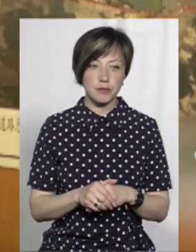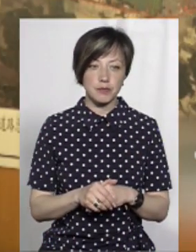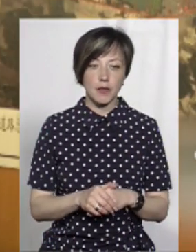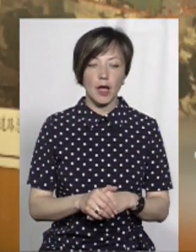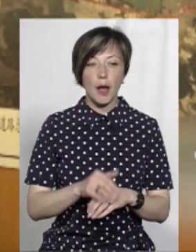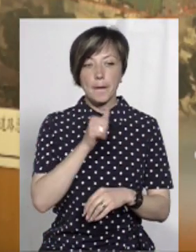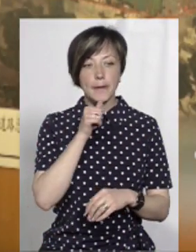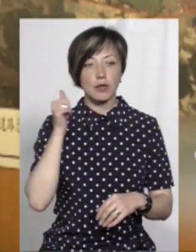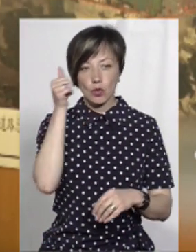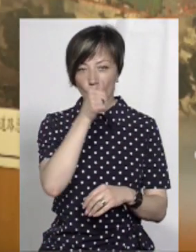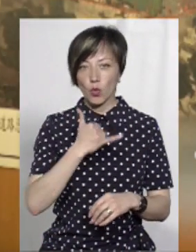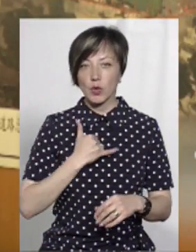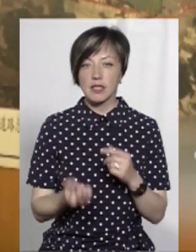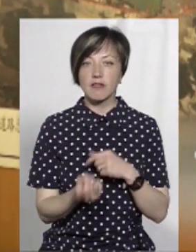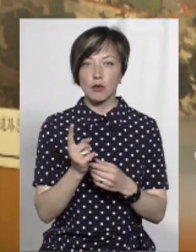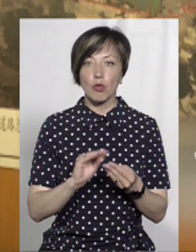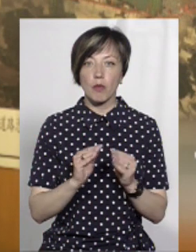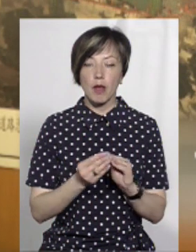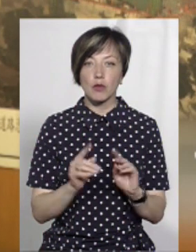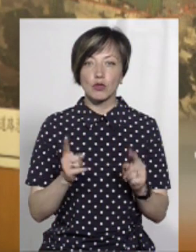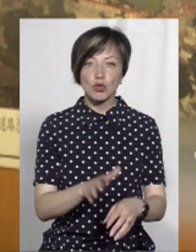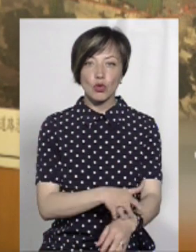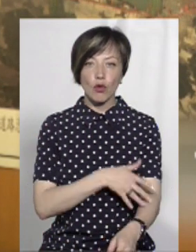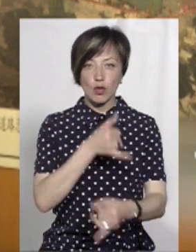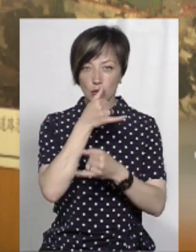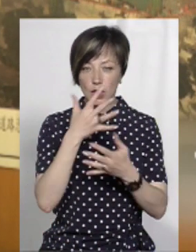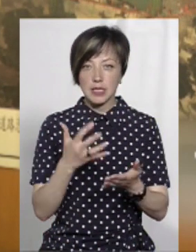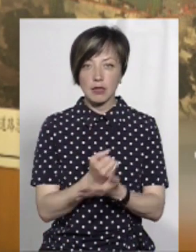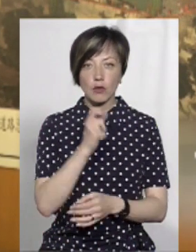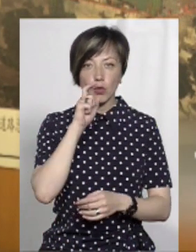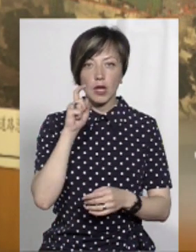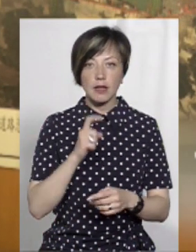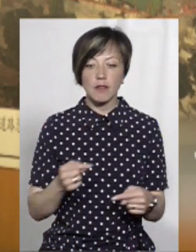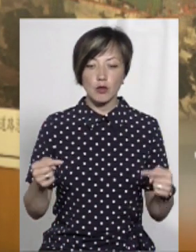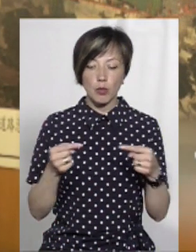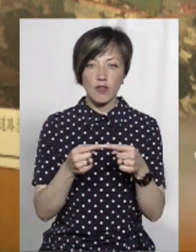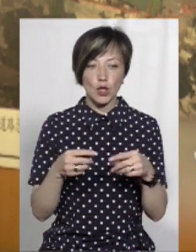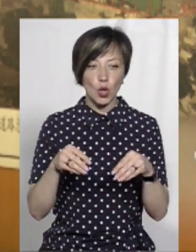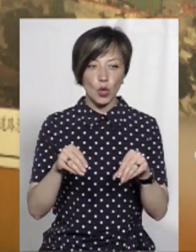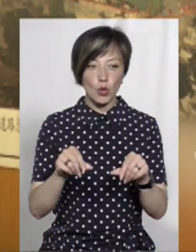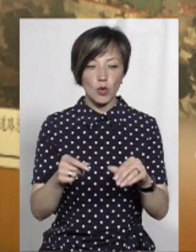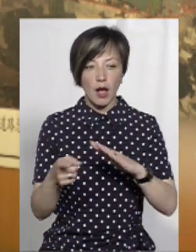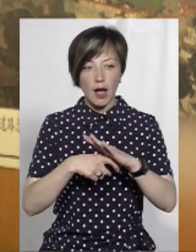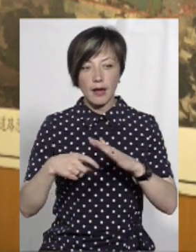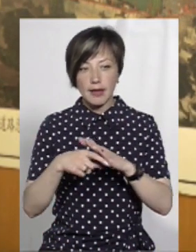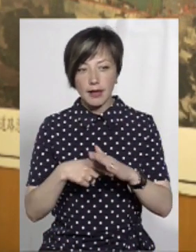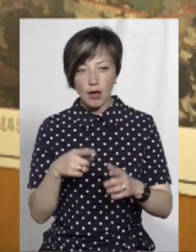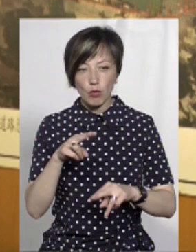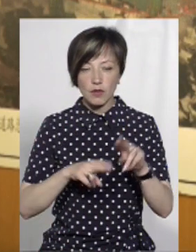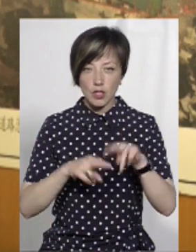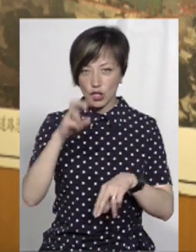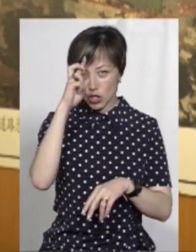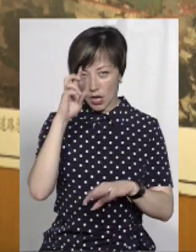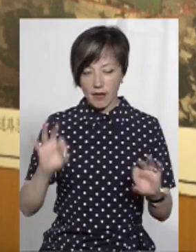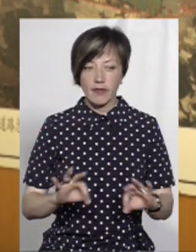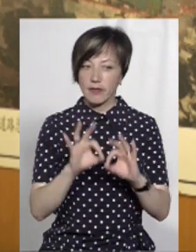Минулого року у нас виникла проблема. Ми дуже довго не могли знайти в Україні відповідний ґрунт, кар'єр для будівництва. Держава нам